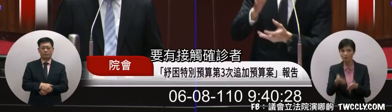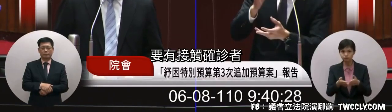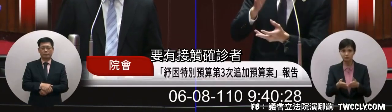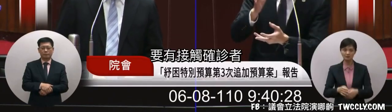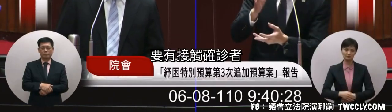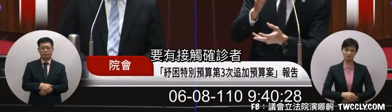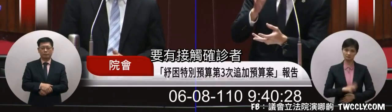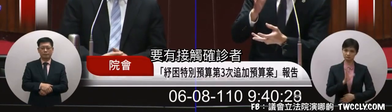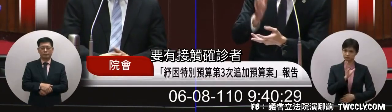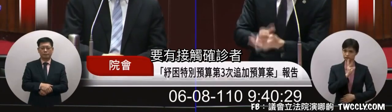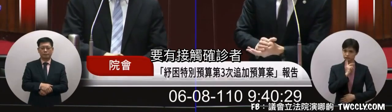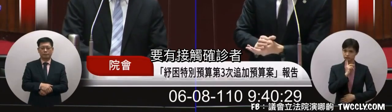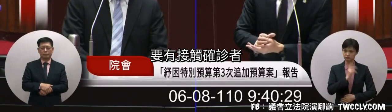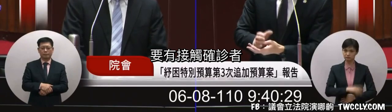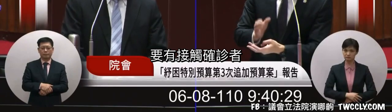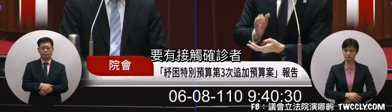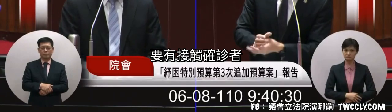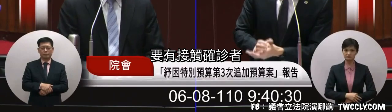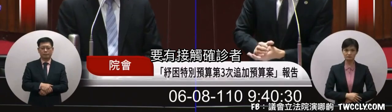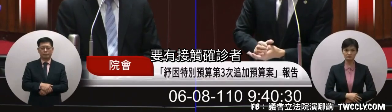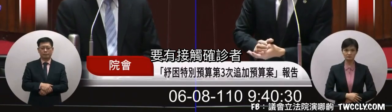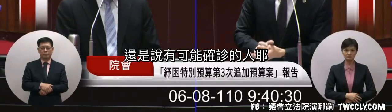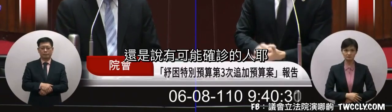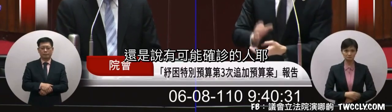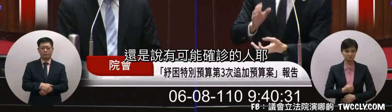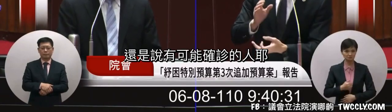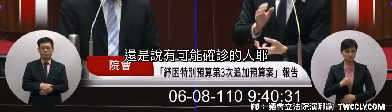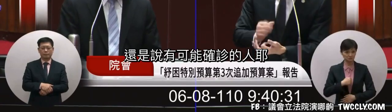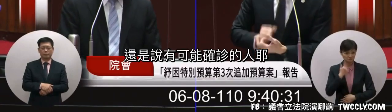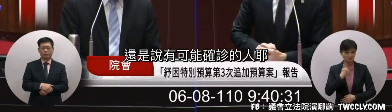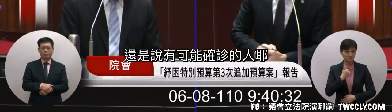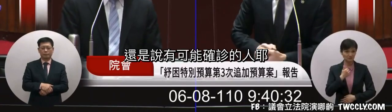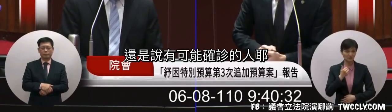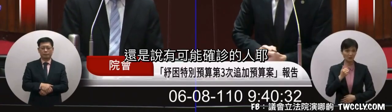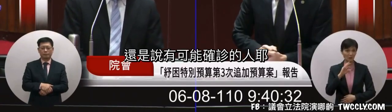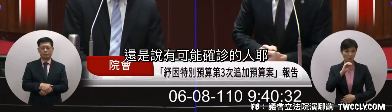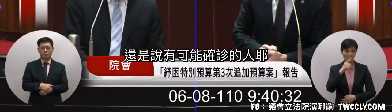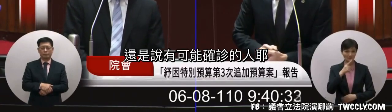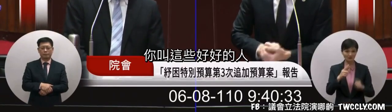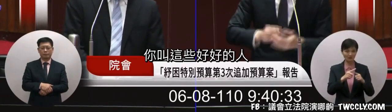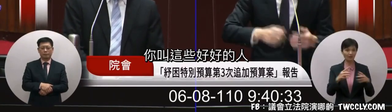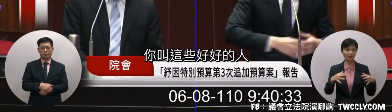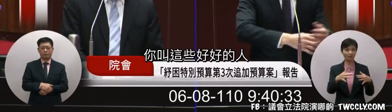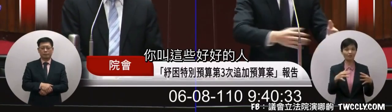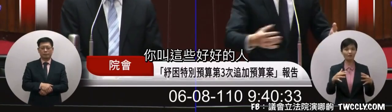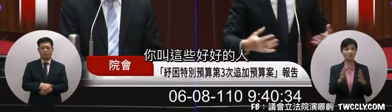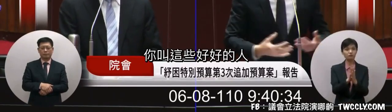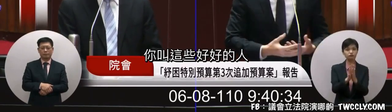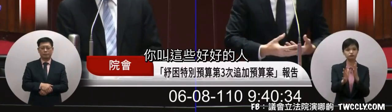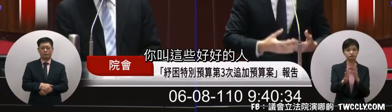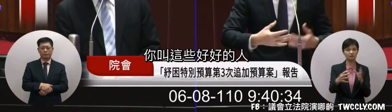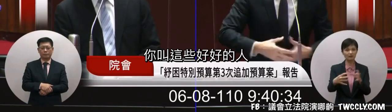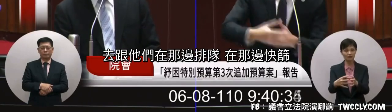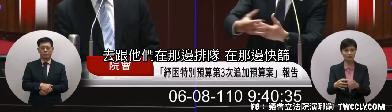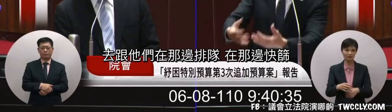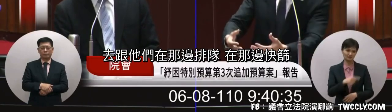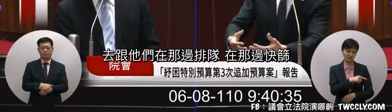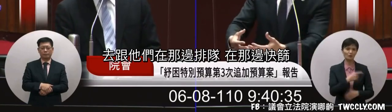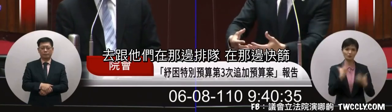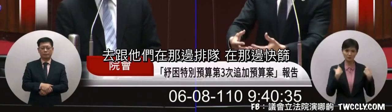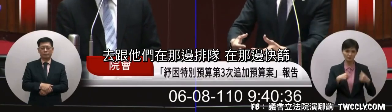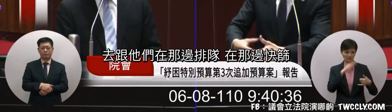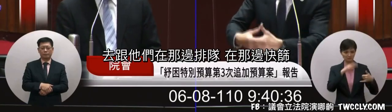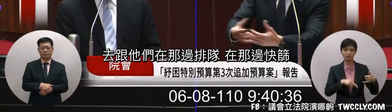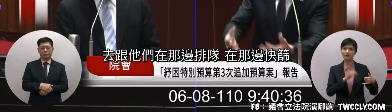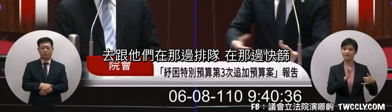的是要有這個接觸這個比較真正那是說有可能比較真的人你叫這些好色好色的人去跟他們